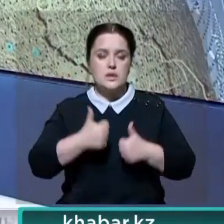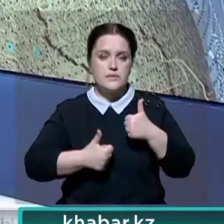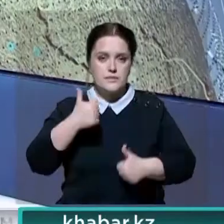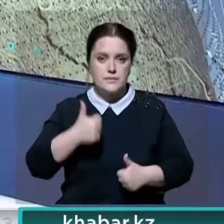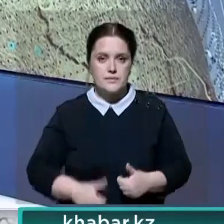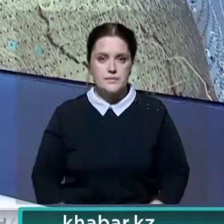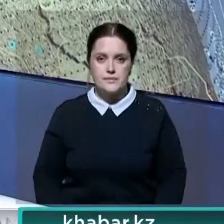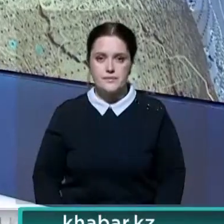соревнованиях.